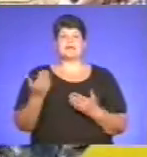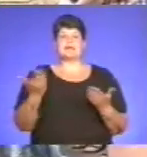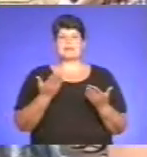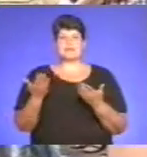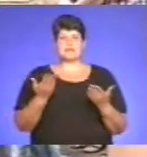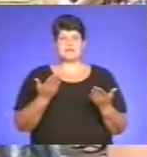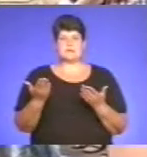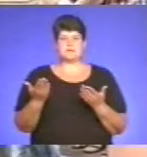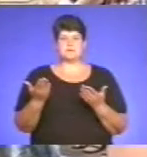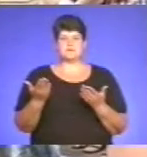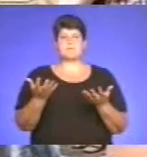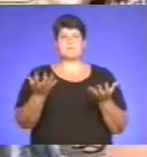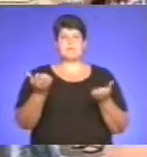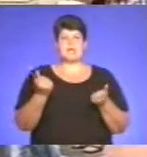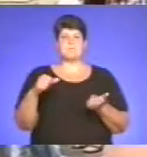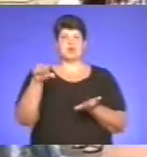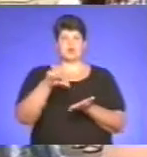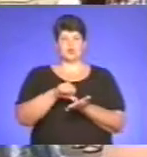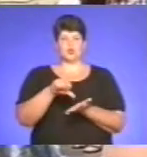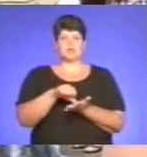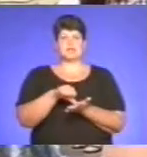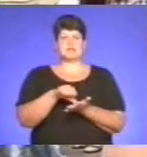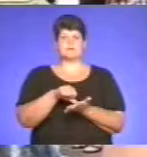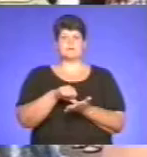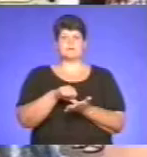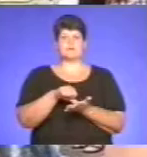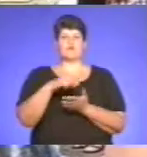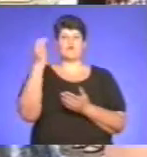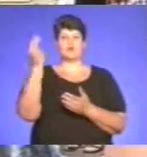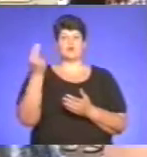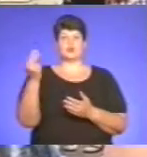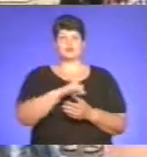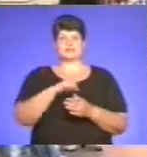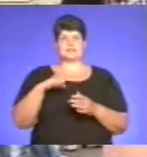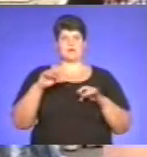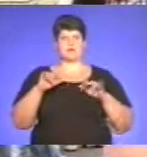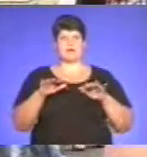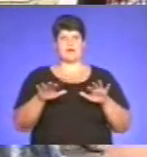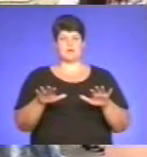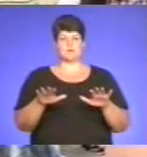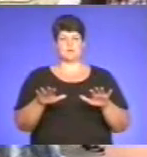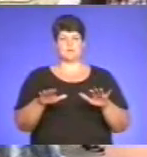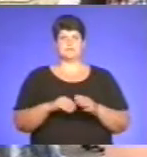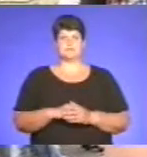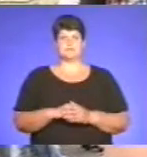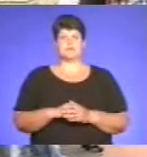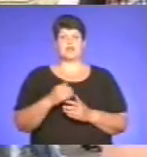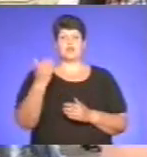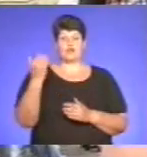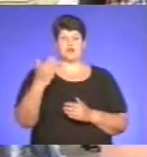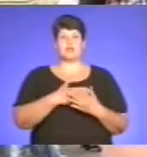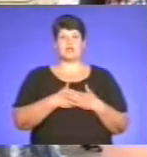приймають участь в художній самедіальністі. Вони